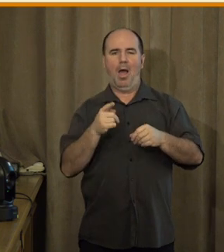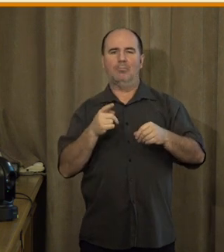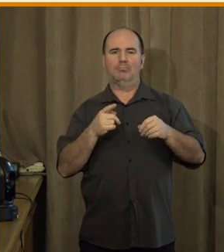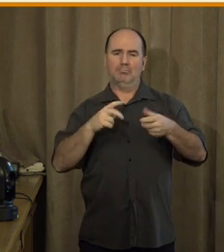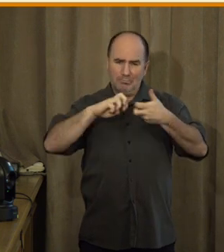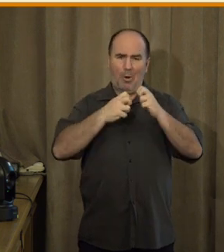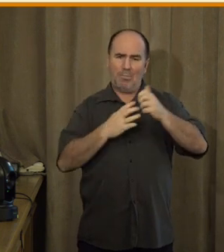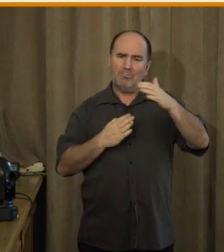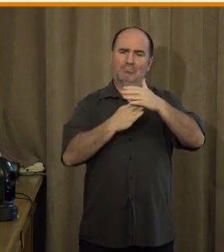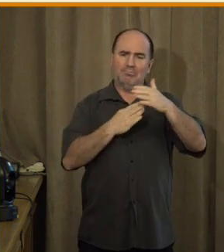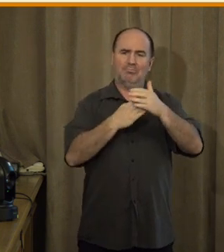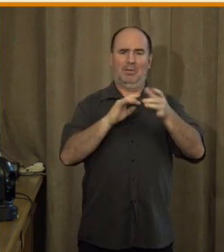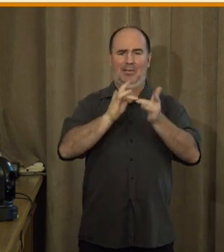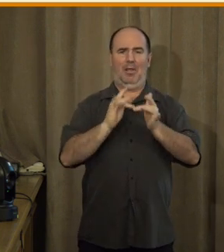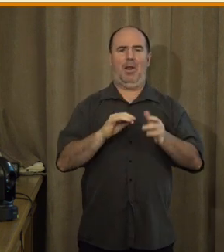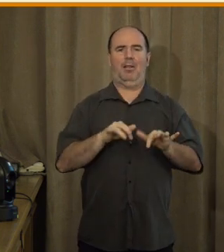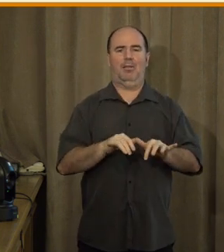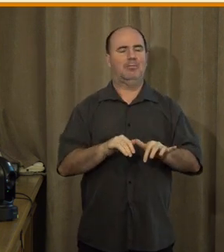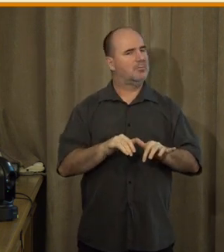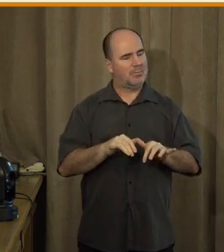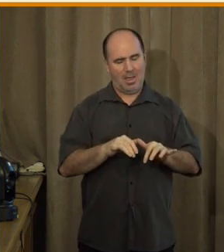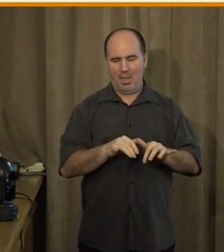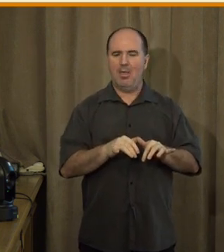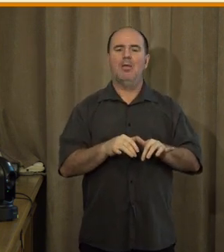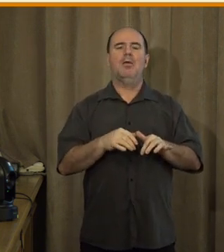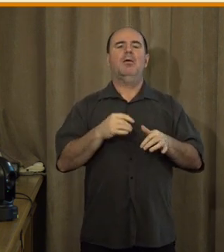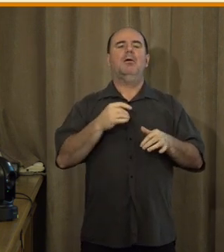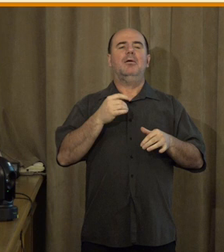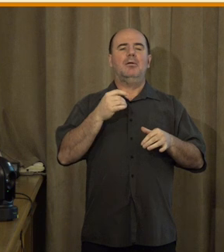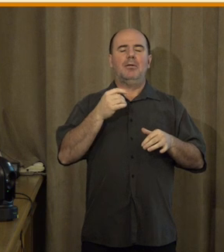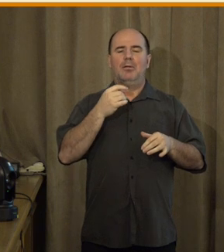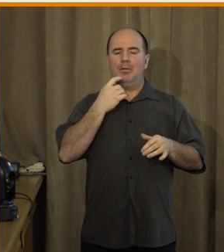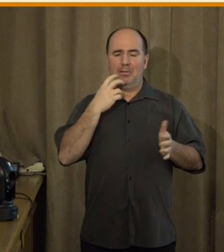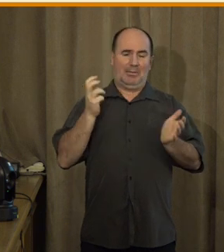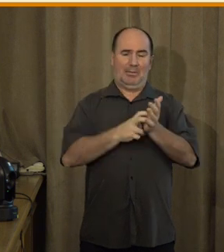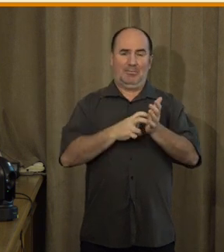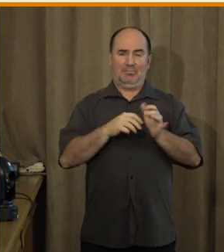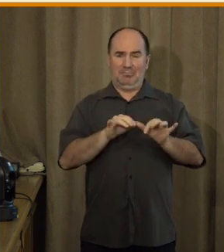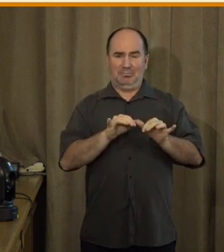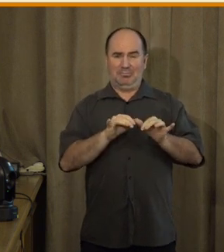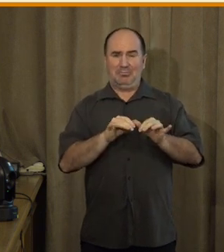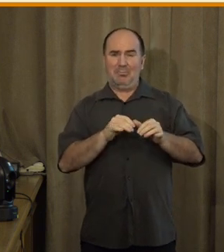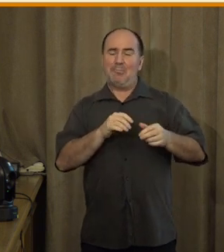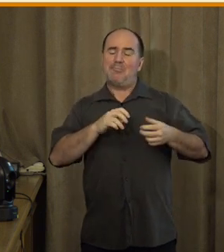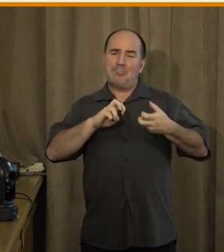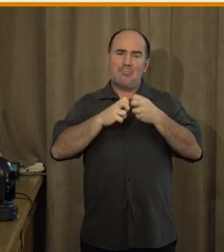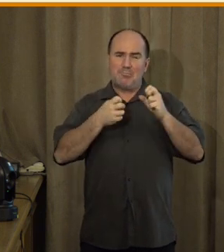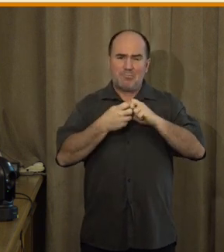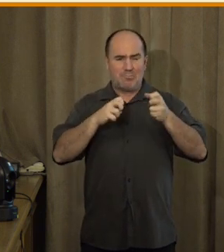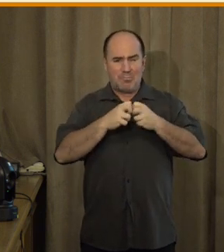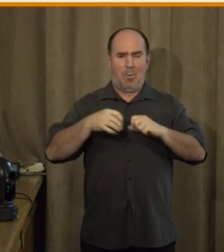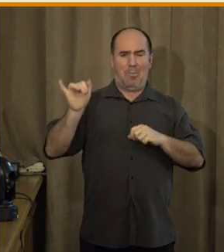To digitální vyloučení je důležitý. Dívat se vlastně právě proto, že ta neschopnost plně využívat